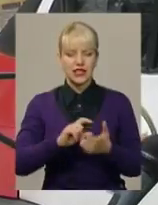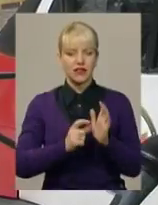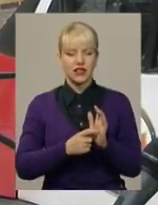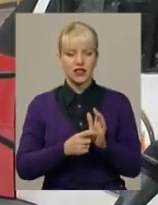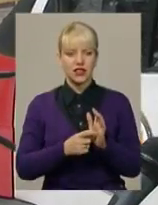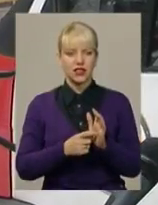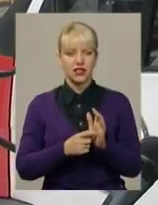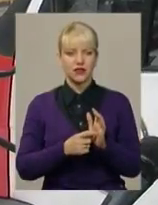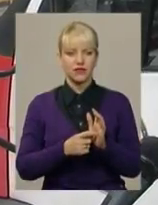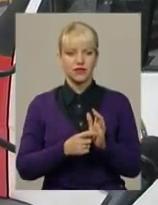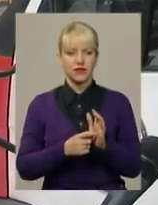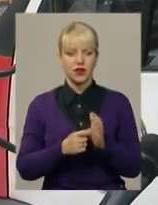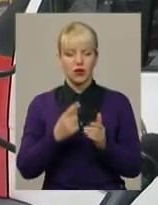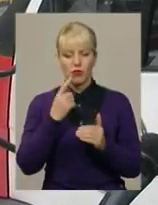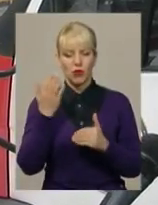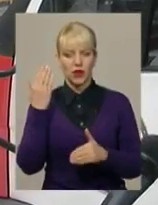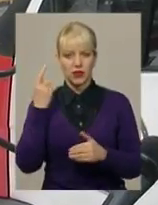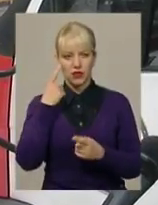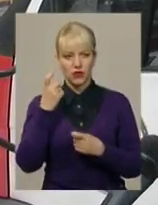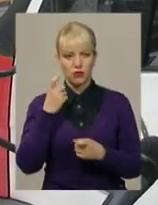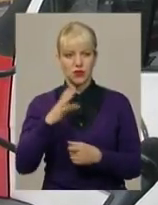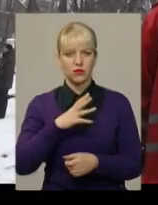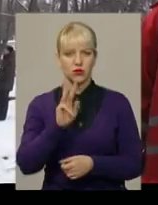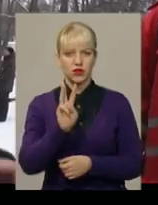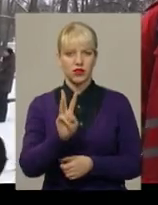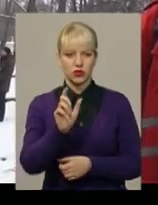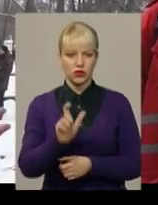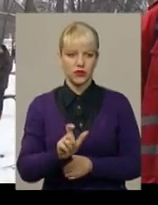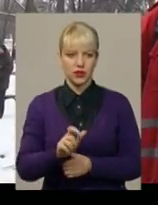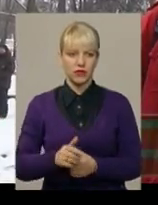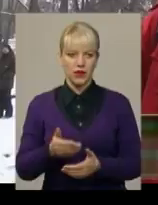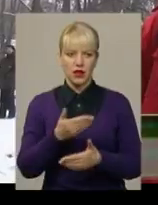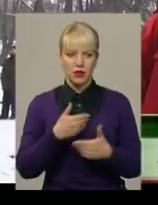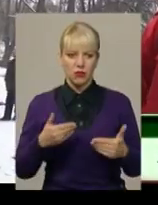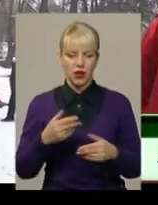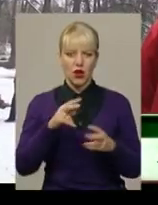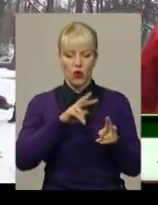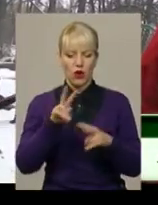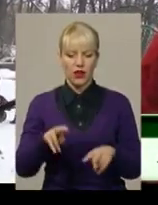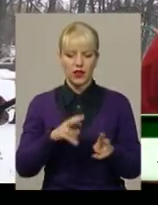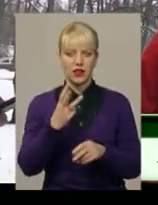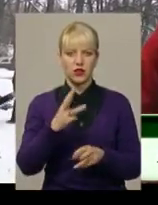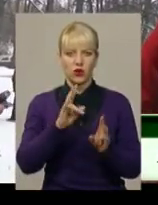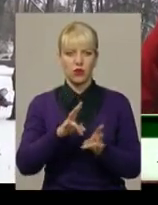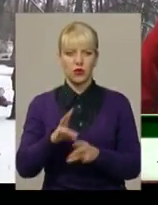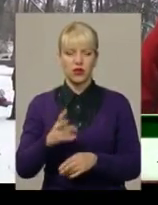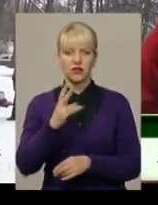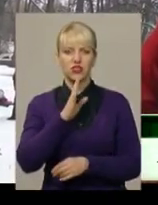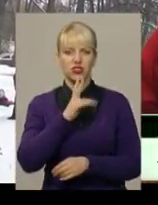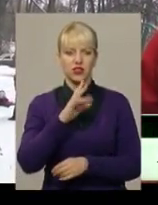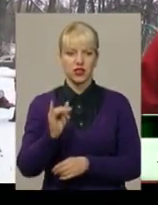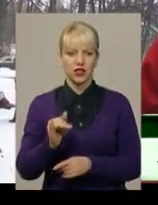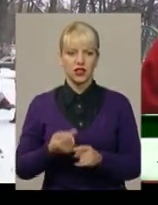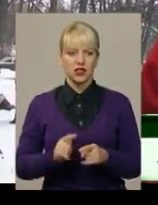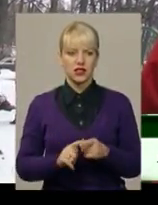В цій квартирі, по попередній інформації, знаходилося 3 чоловіка. Ми оглядали трьох потерпілих. Дві жінки, з яких